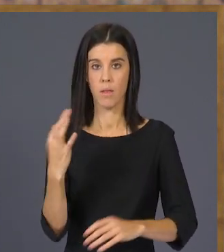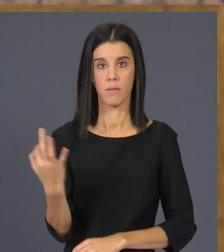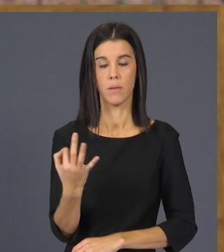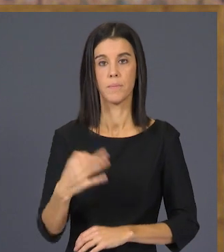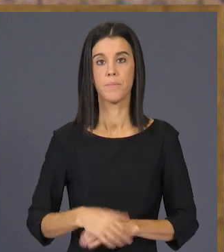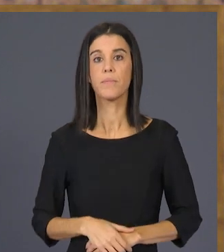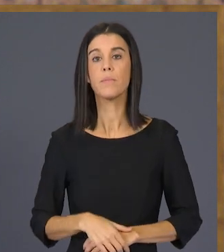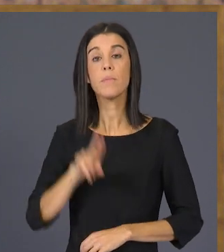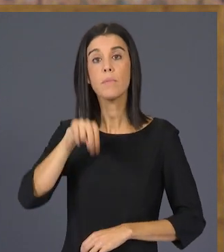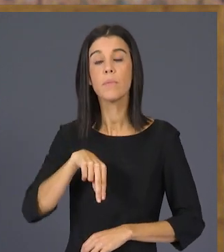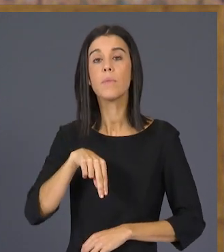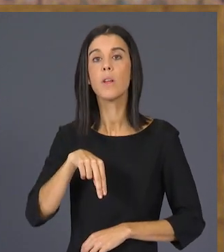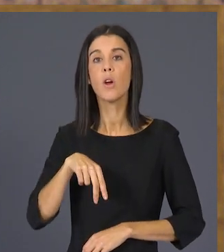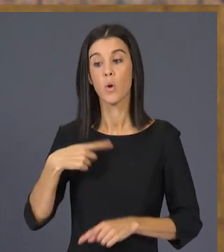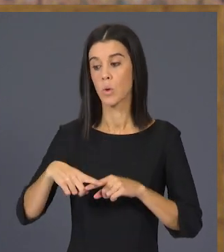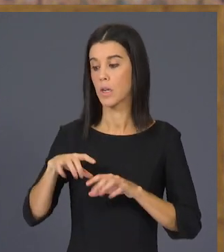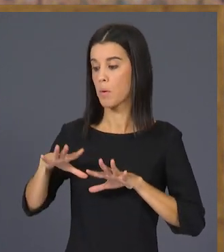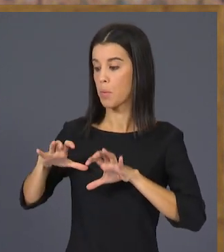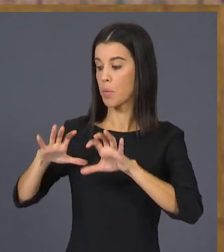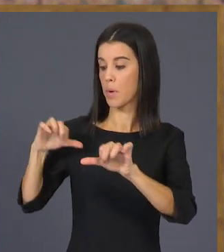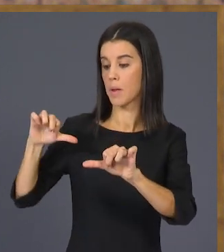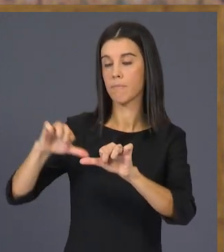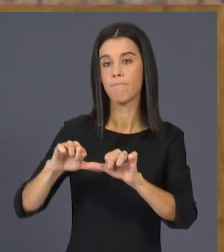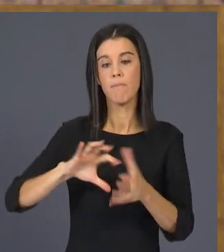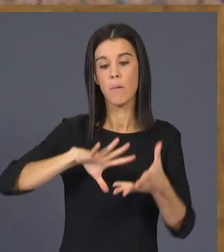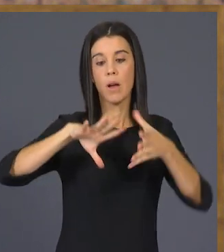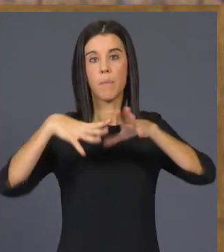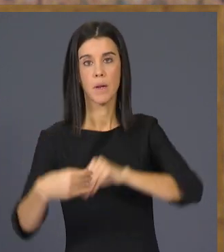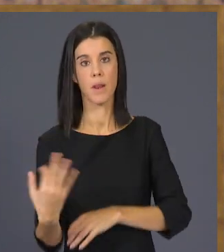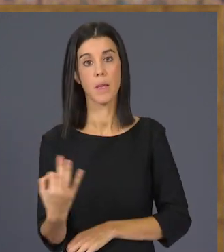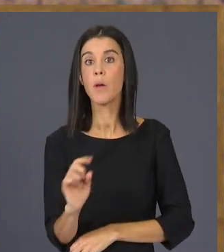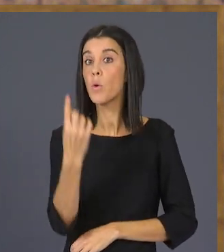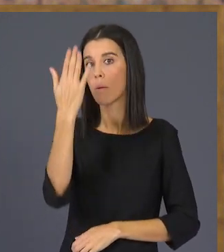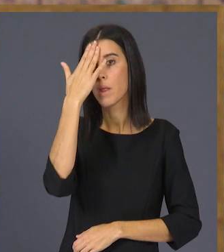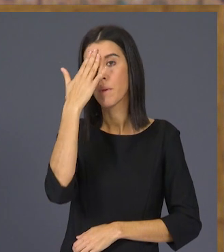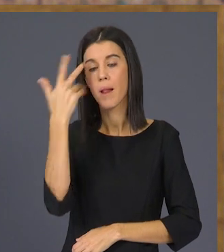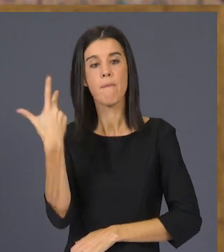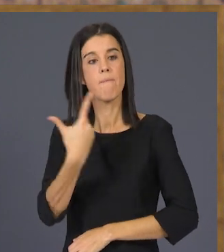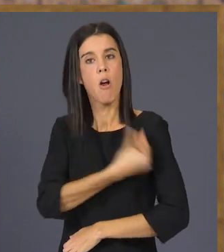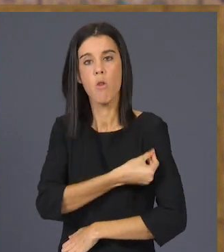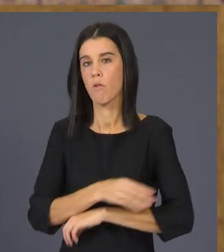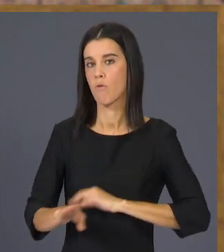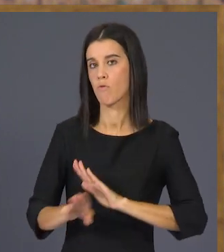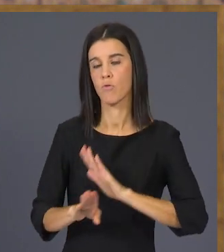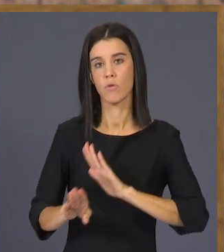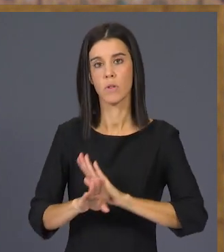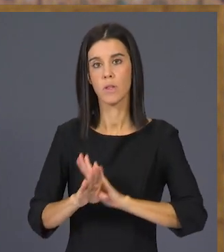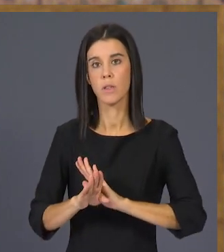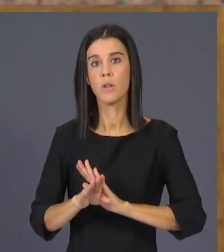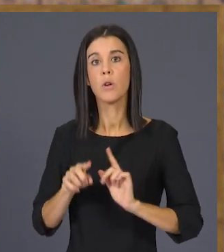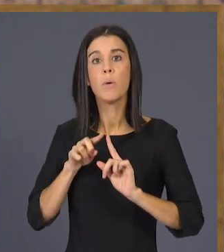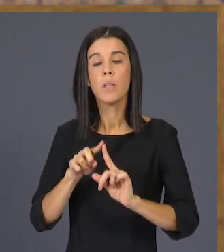i hem d'aplicar les lliçons, una per damunt de totes, vacunació constant per a